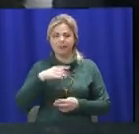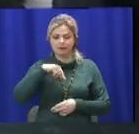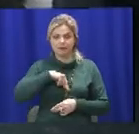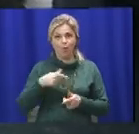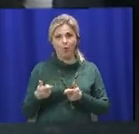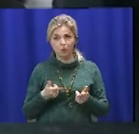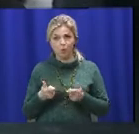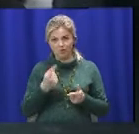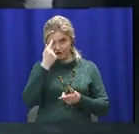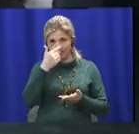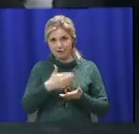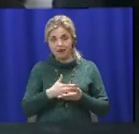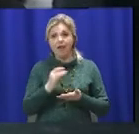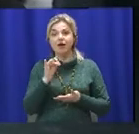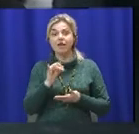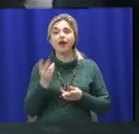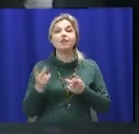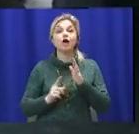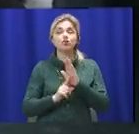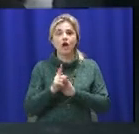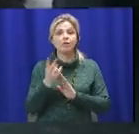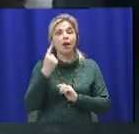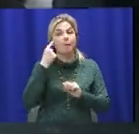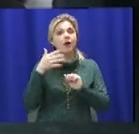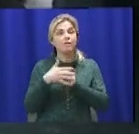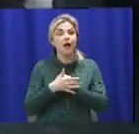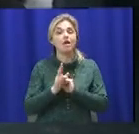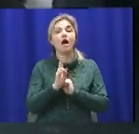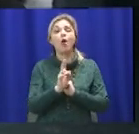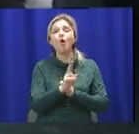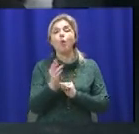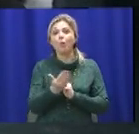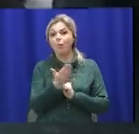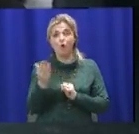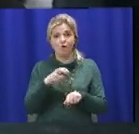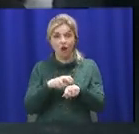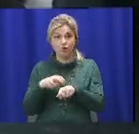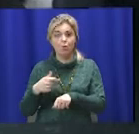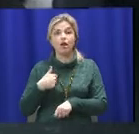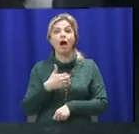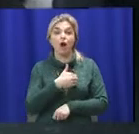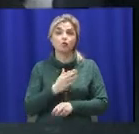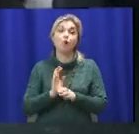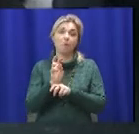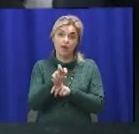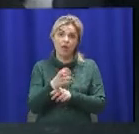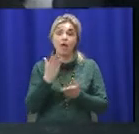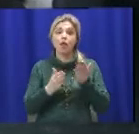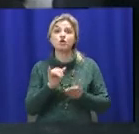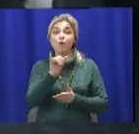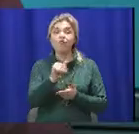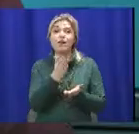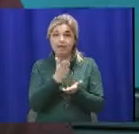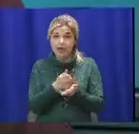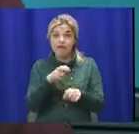почати готовитися яким образом? Нужно зрозуміти, к якому врачу я хочу пойти. Якщо цей врач вже у вас є, немає